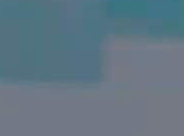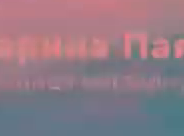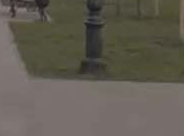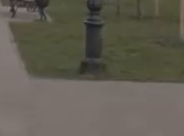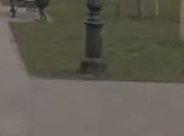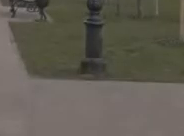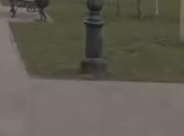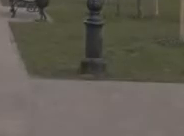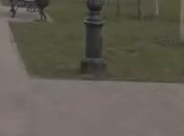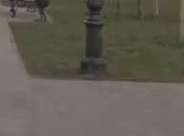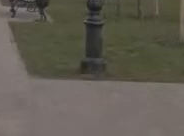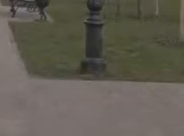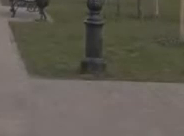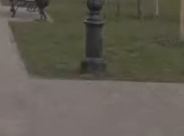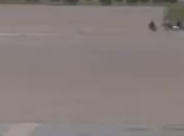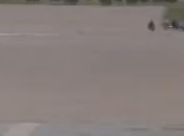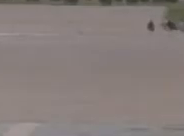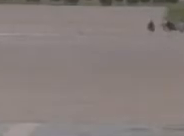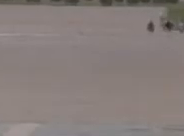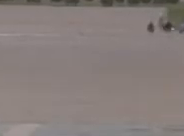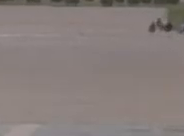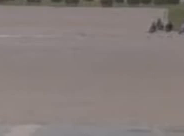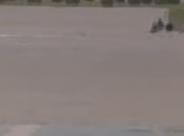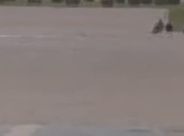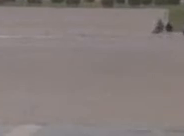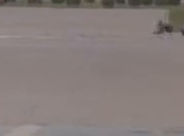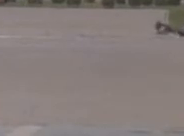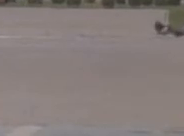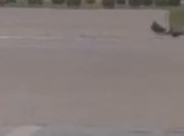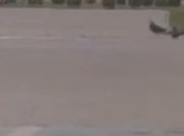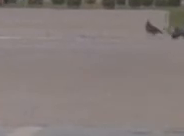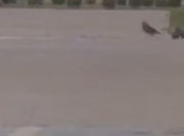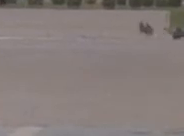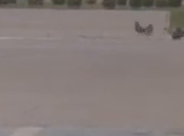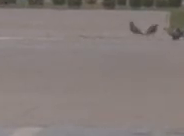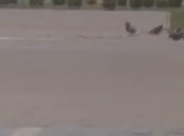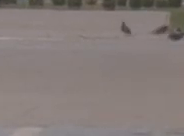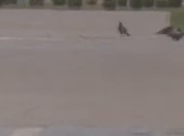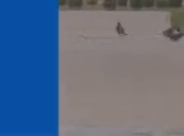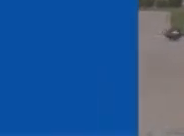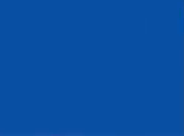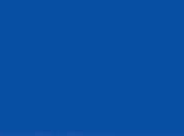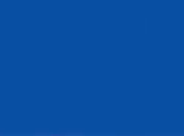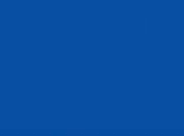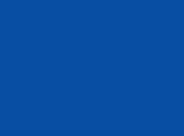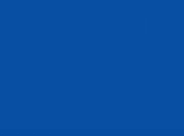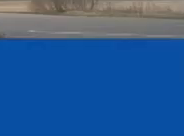Два нові випадки коронавірусу в області. Вперше вірус виявили у Чернігові та вперше захворіла медпрацівниця.